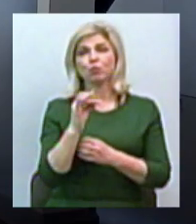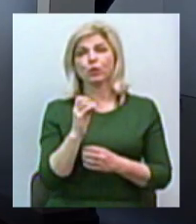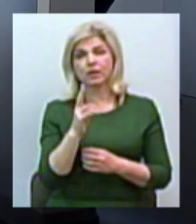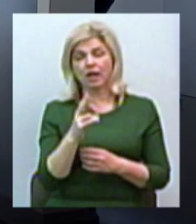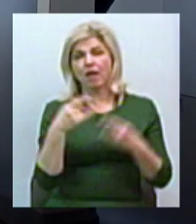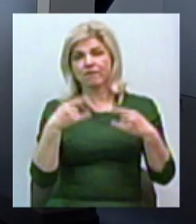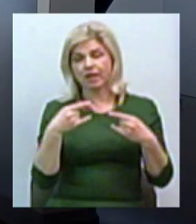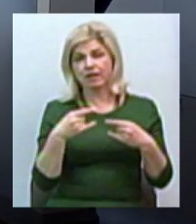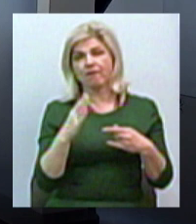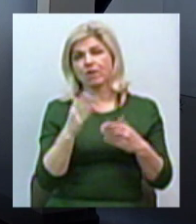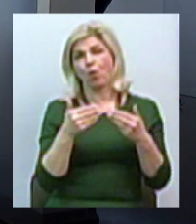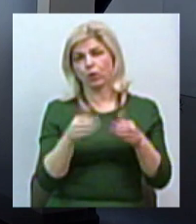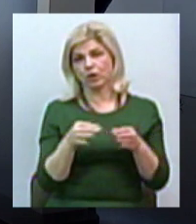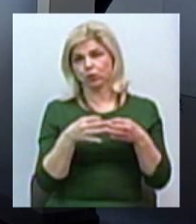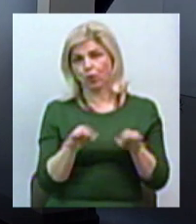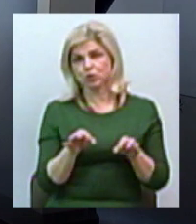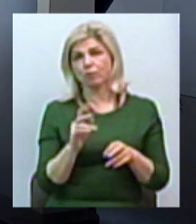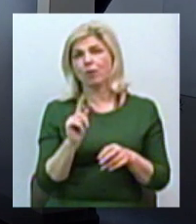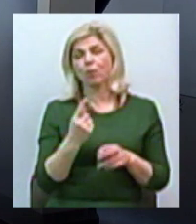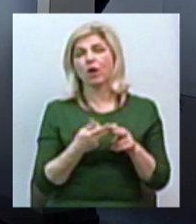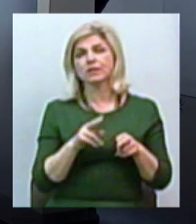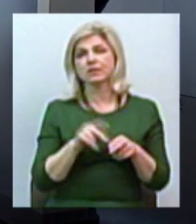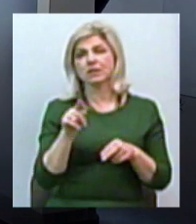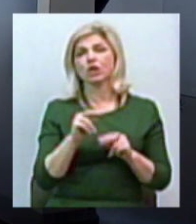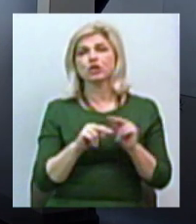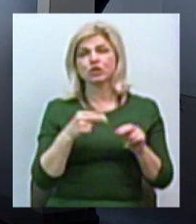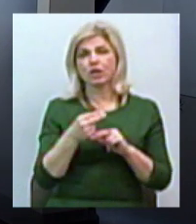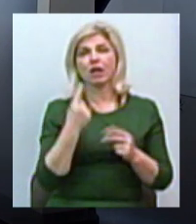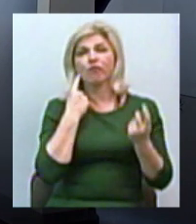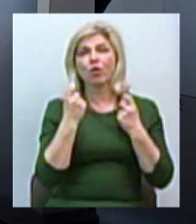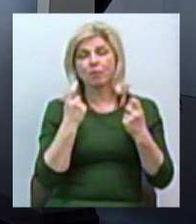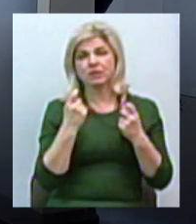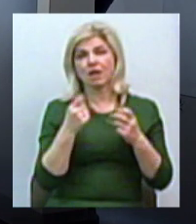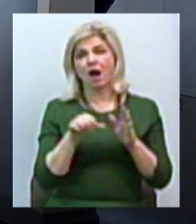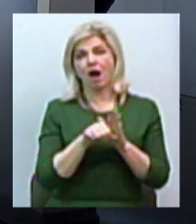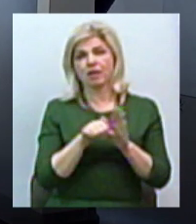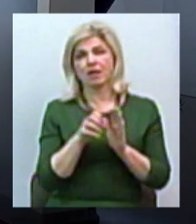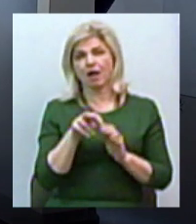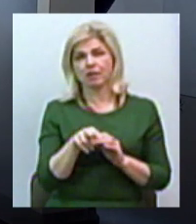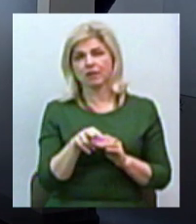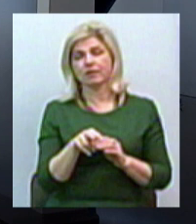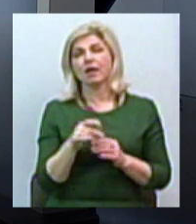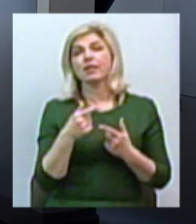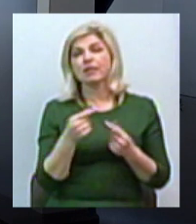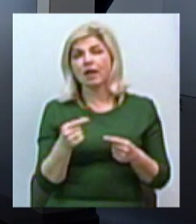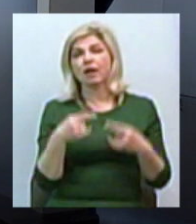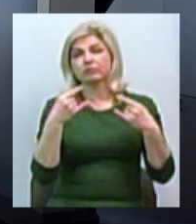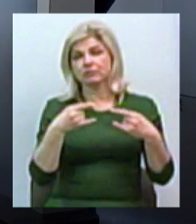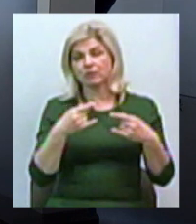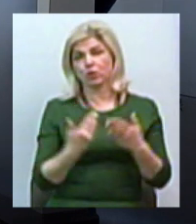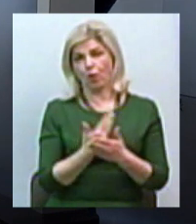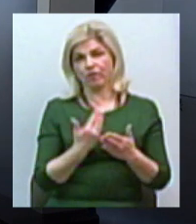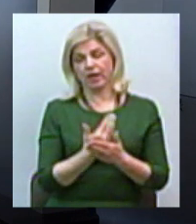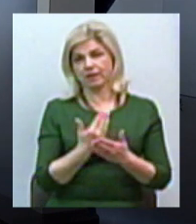у відкритому доступі, тому що це суто інформаційний канал, де йдуть саме новини,